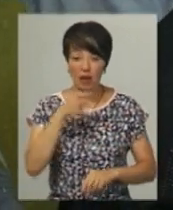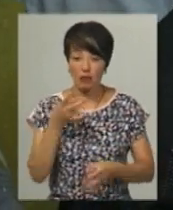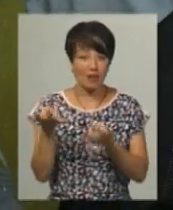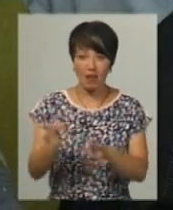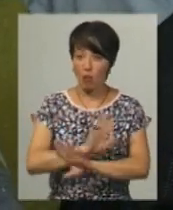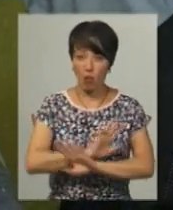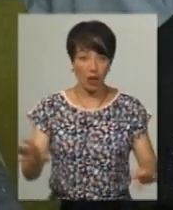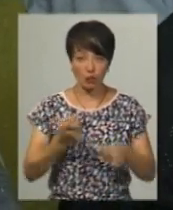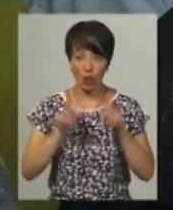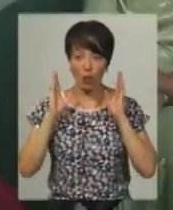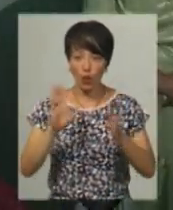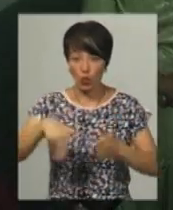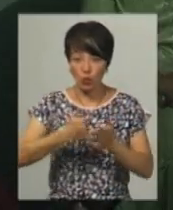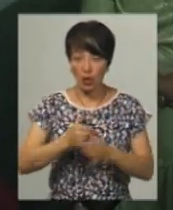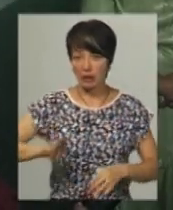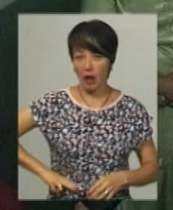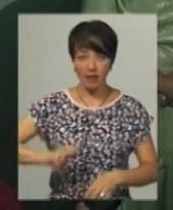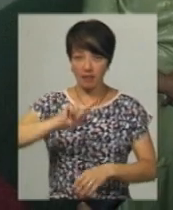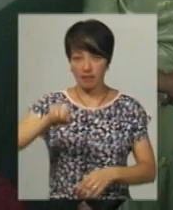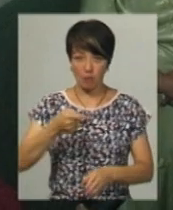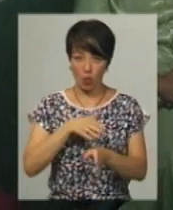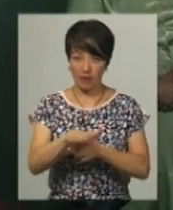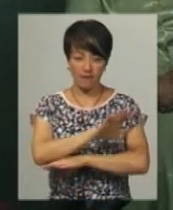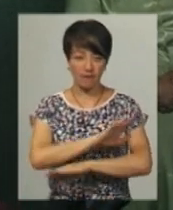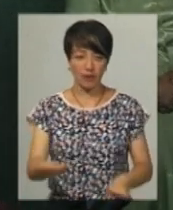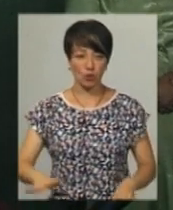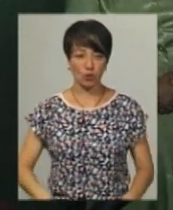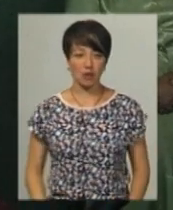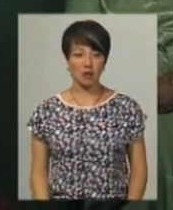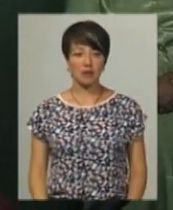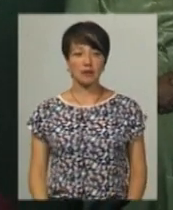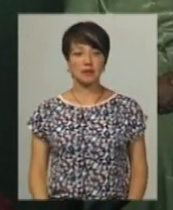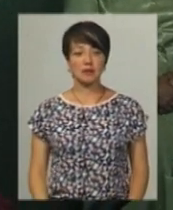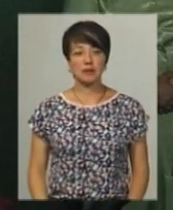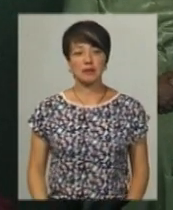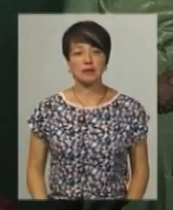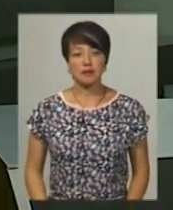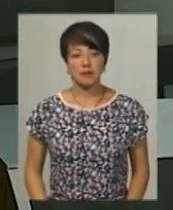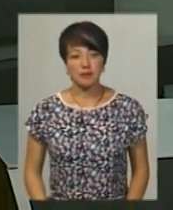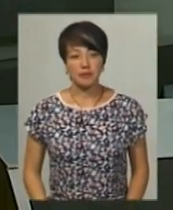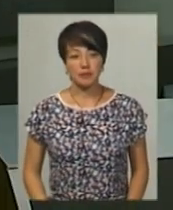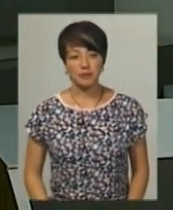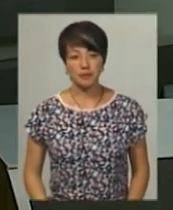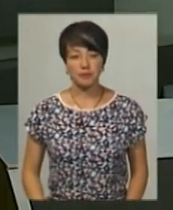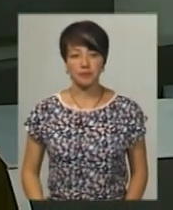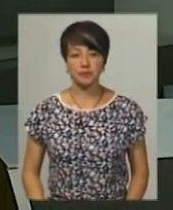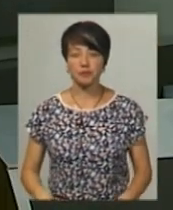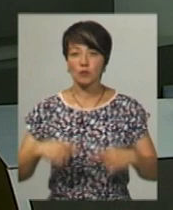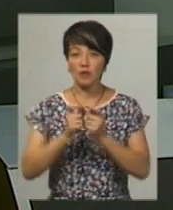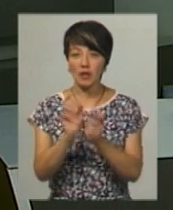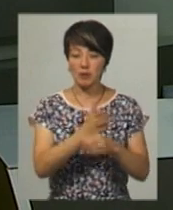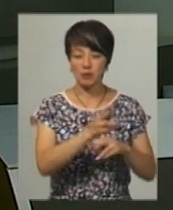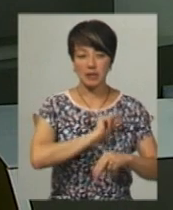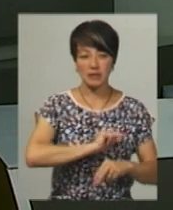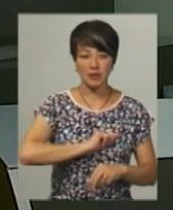покинуть цього коридору, доки директор не виконає їхні вимоги. Світлана Поробок, Олександр Горішевський, новини. У конфлікті між